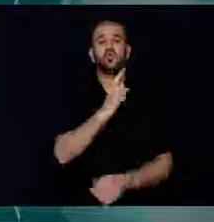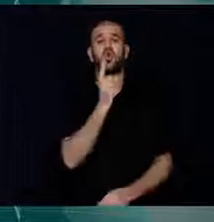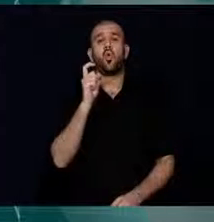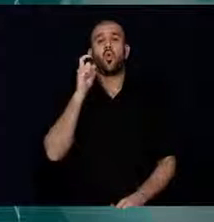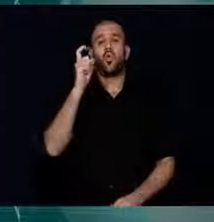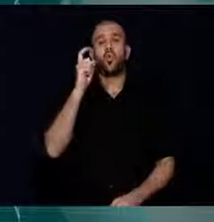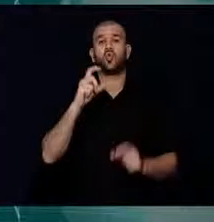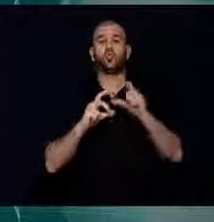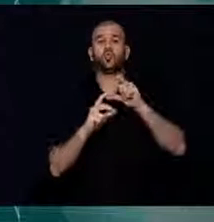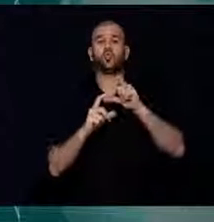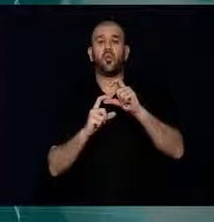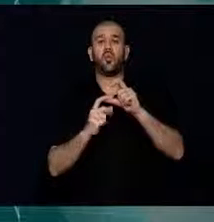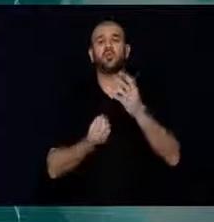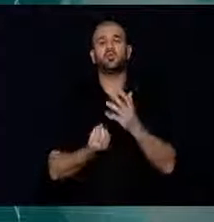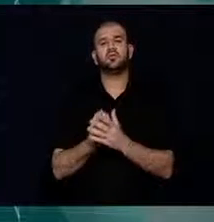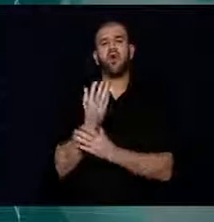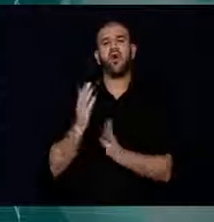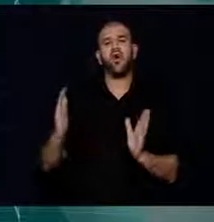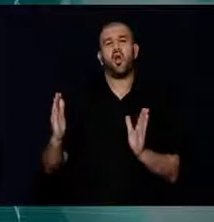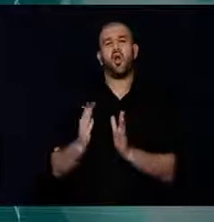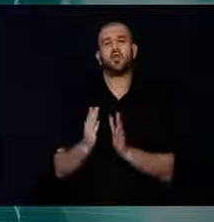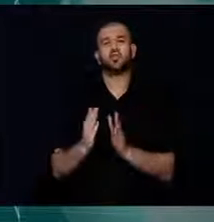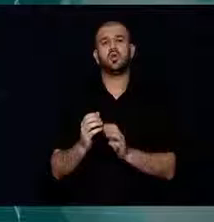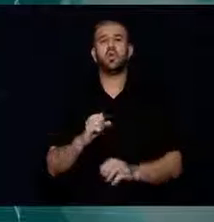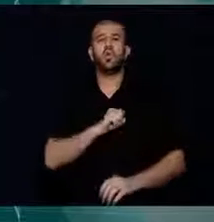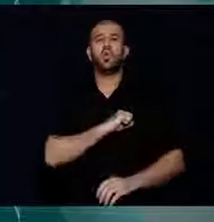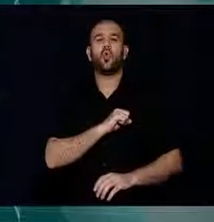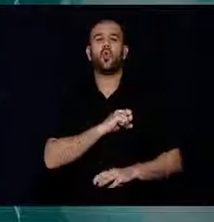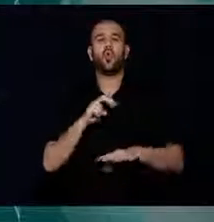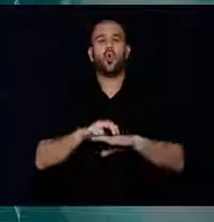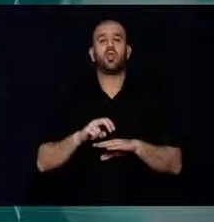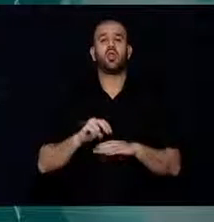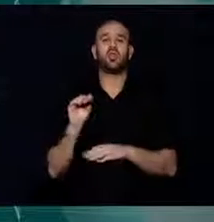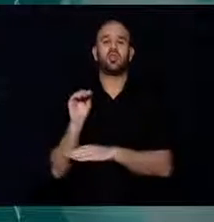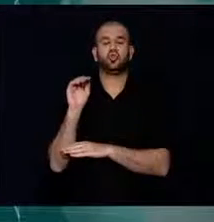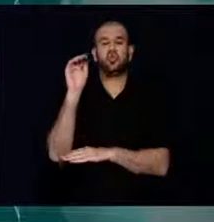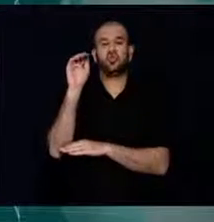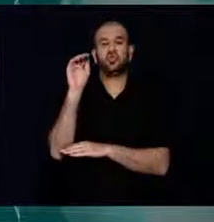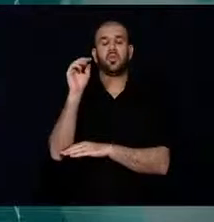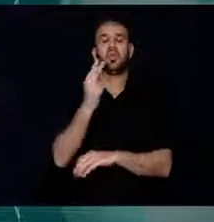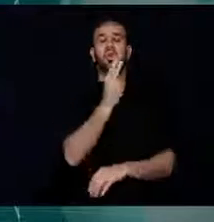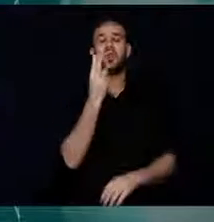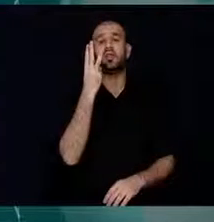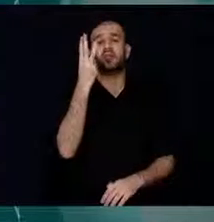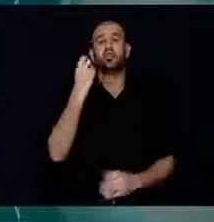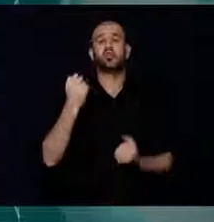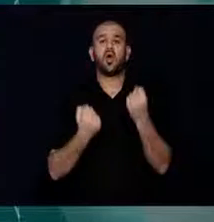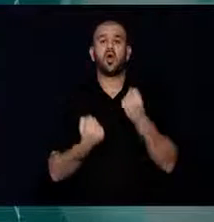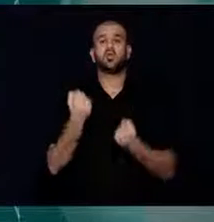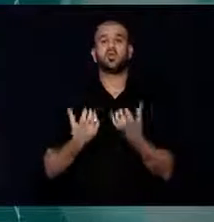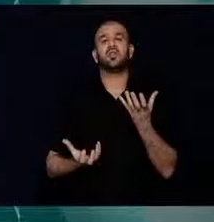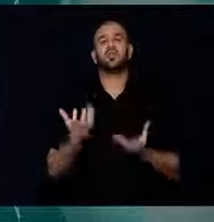Lefkoşa'da 19 Şubat'ta sabaha karşı dehşet dolu anlar